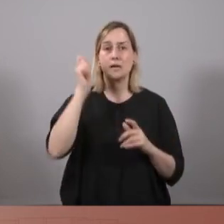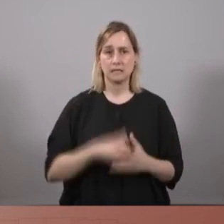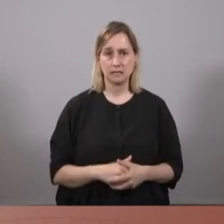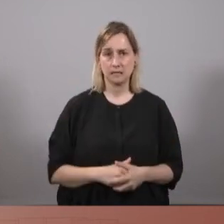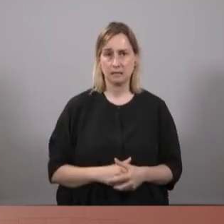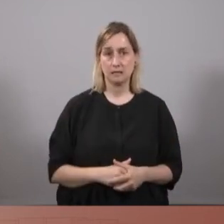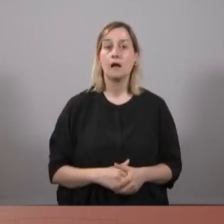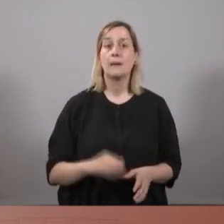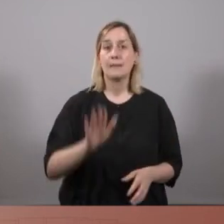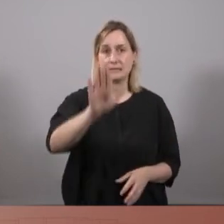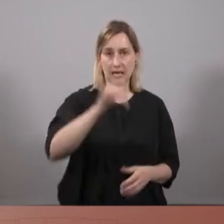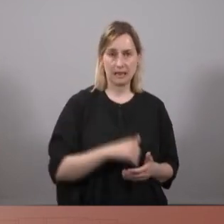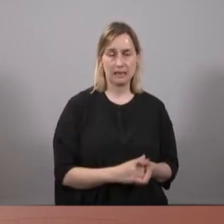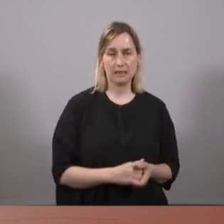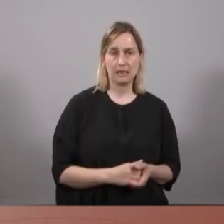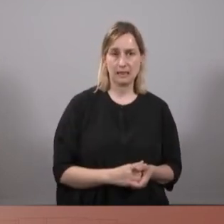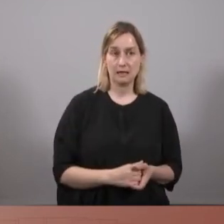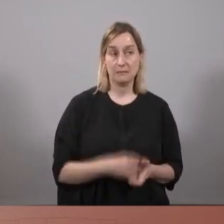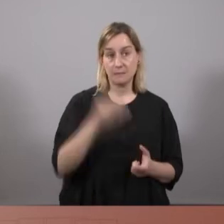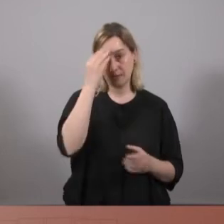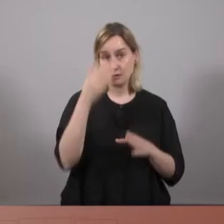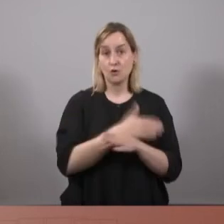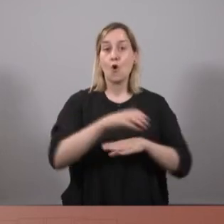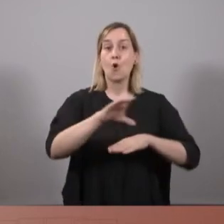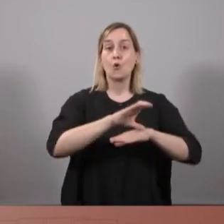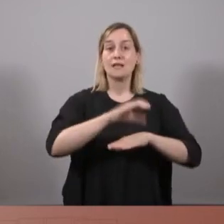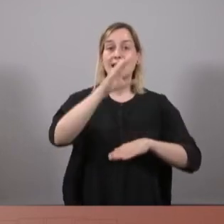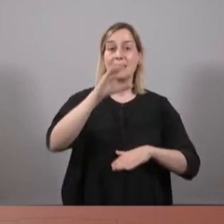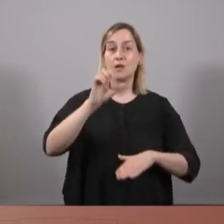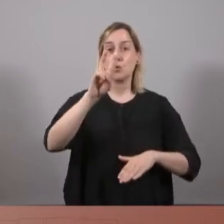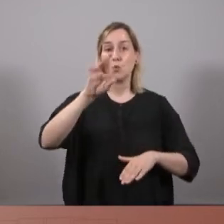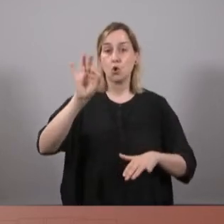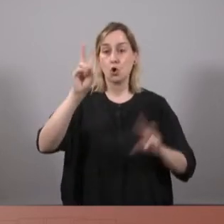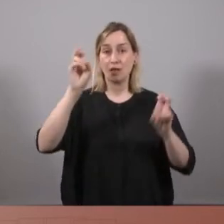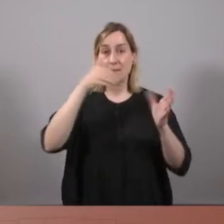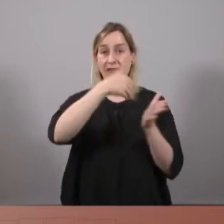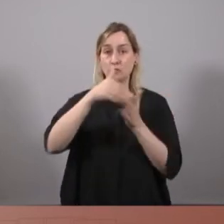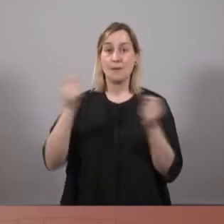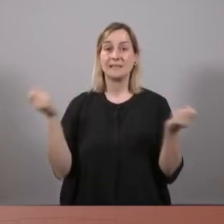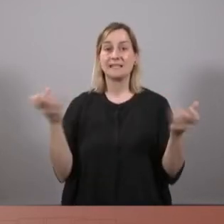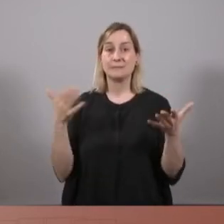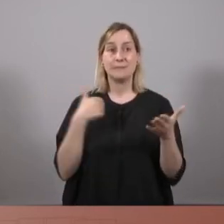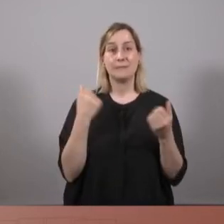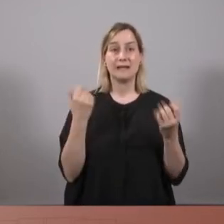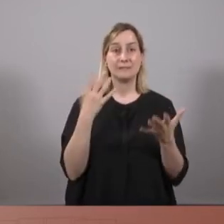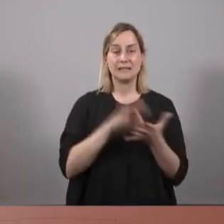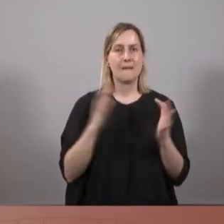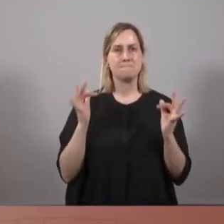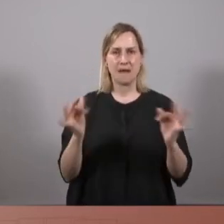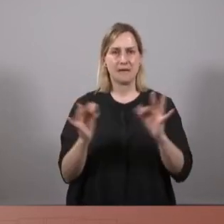Per cert, suposo que han aclarit amb la consellera Siuró que allò dels desnonaments express mai més.